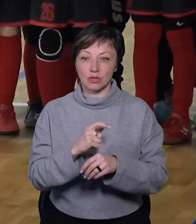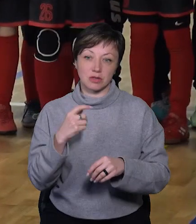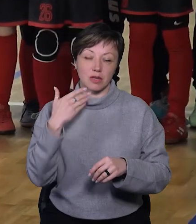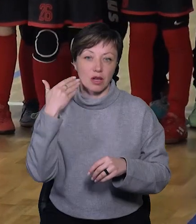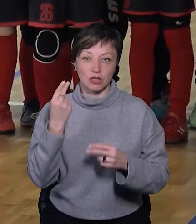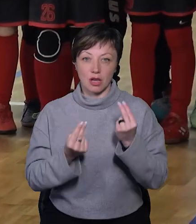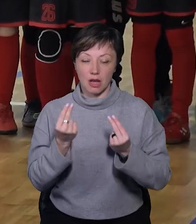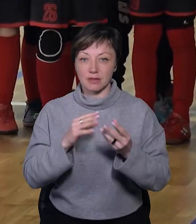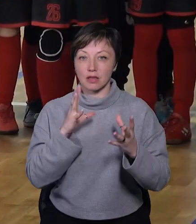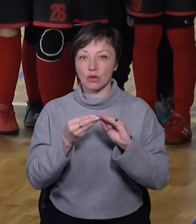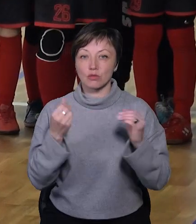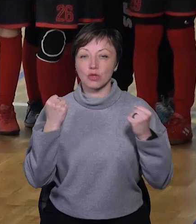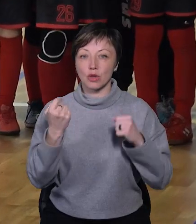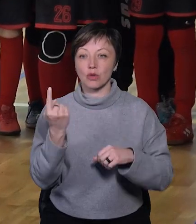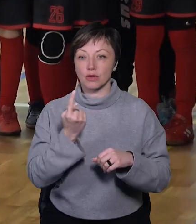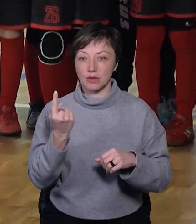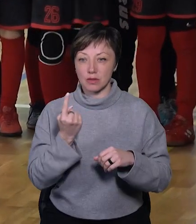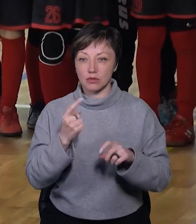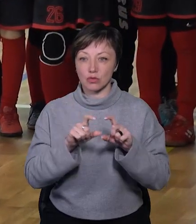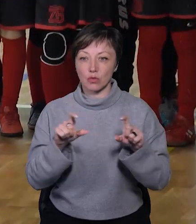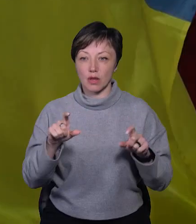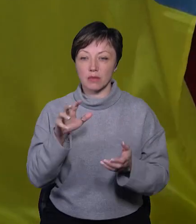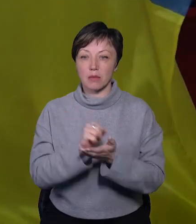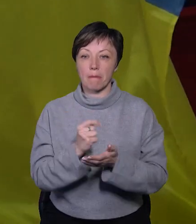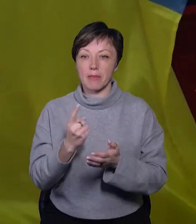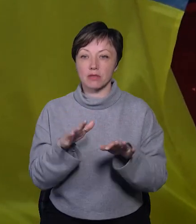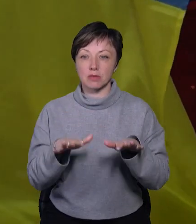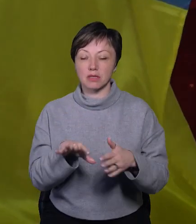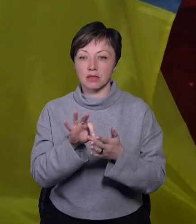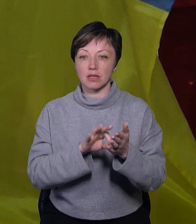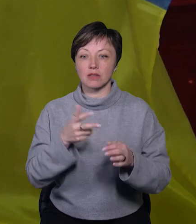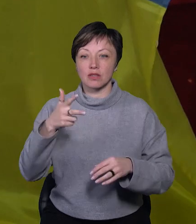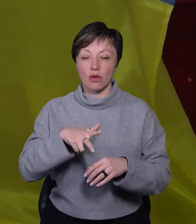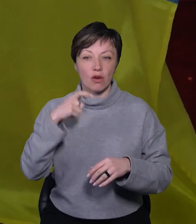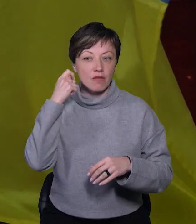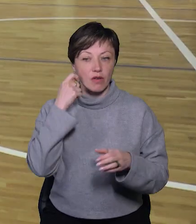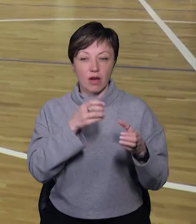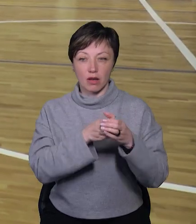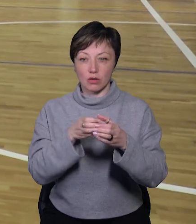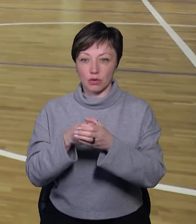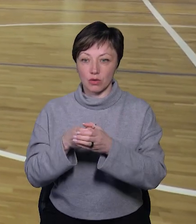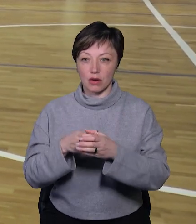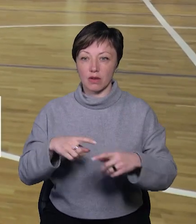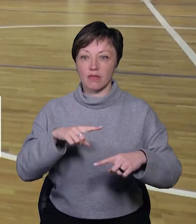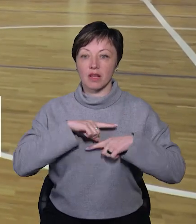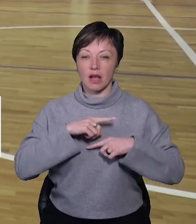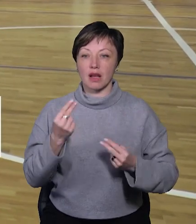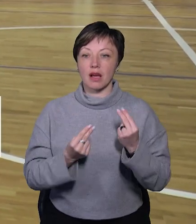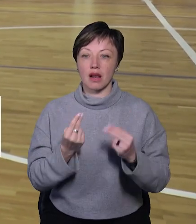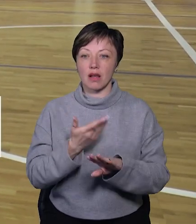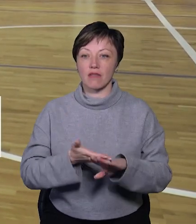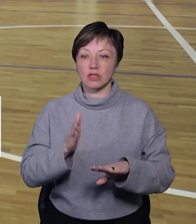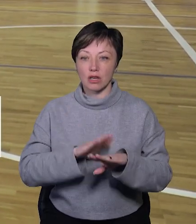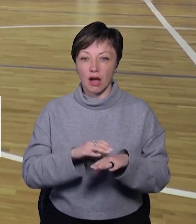Загалом спортсмени ДЮСШ номер 1 посіли перші місця одразу у трьох вікових категоріях. Фінальна гра дуже була